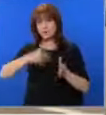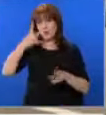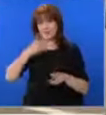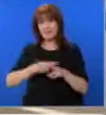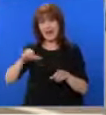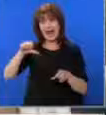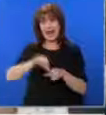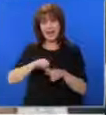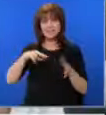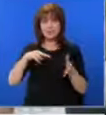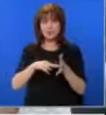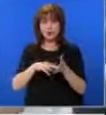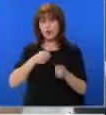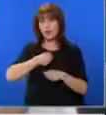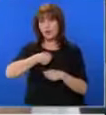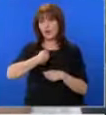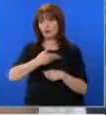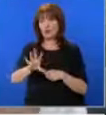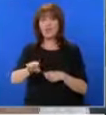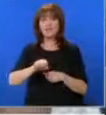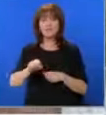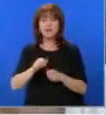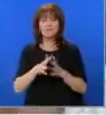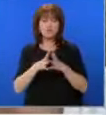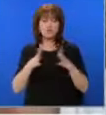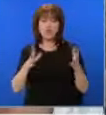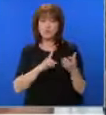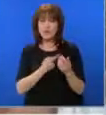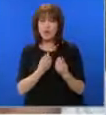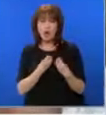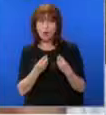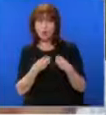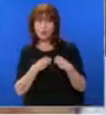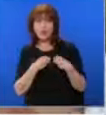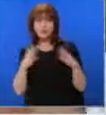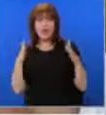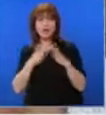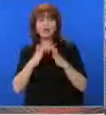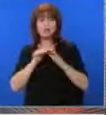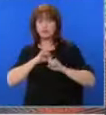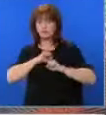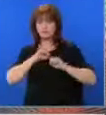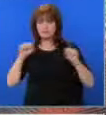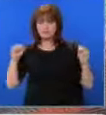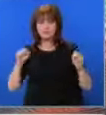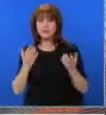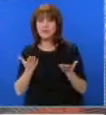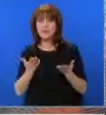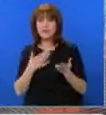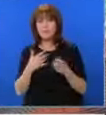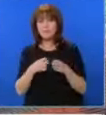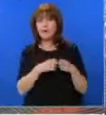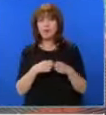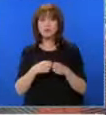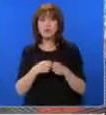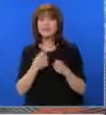тока и отворих вратата. Беше много силно. Имах усещането, че думът ми ще рухне. Поддържаме постоянен